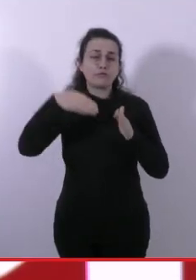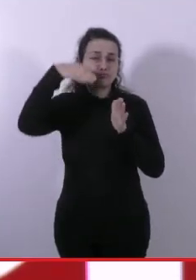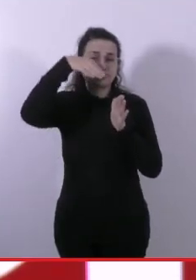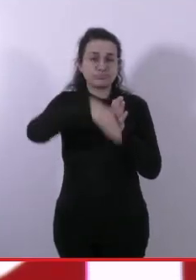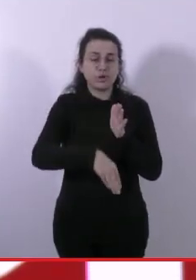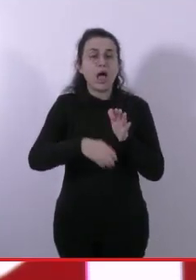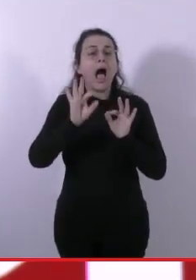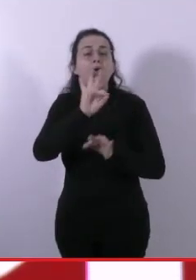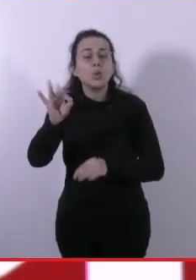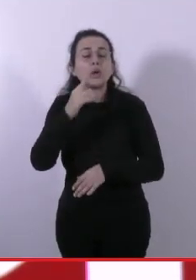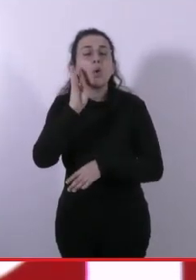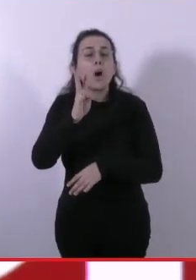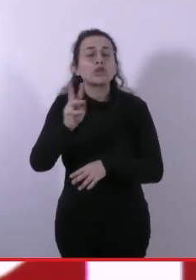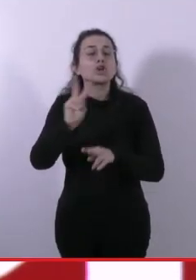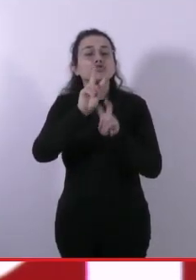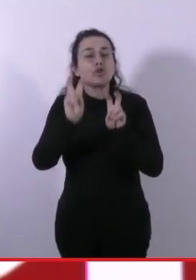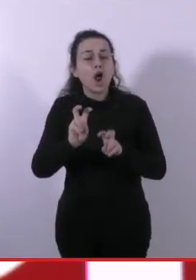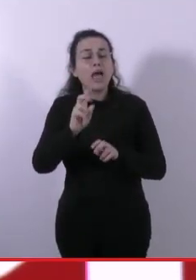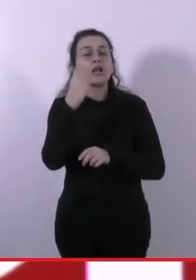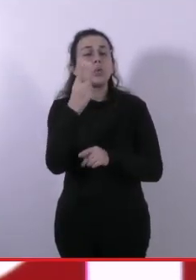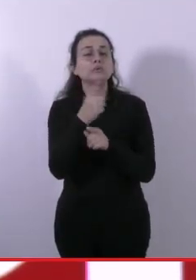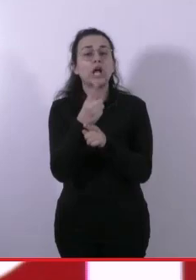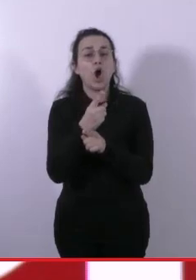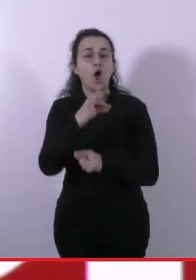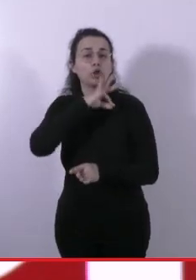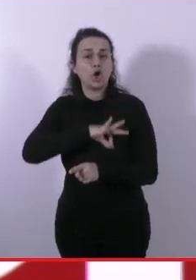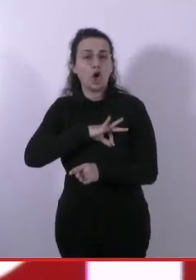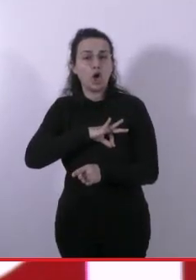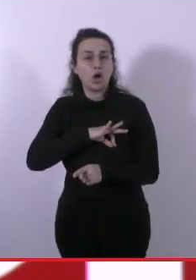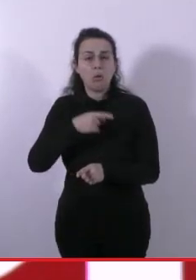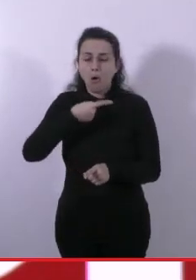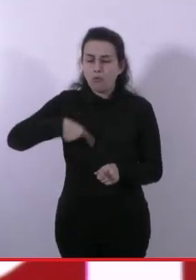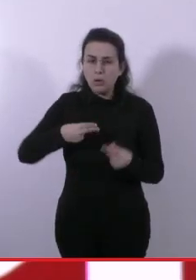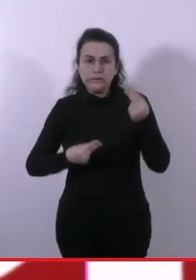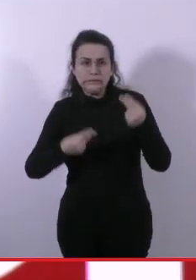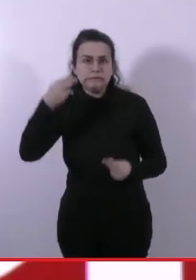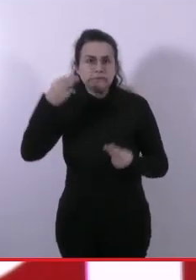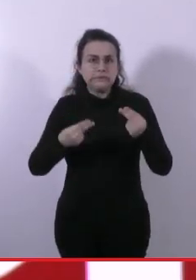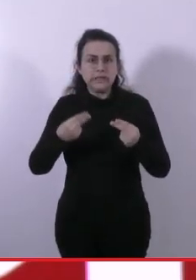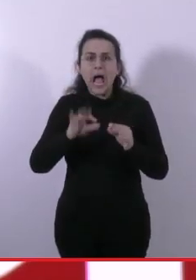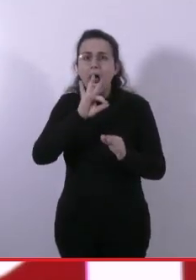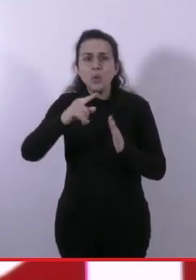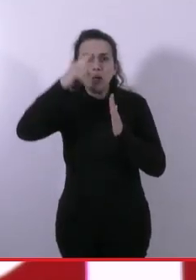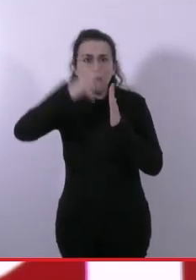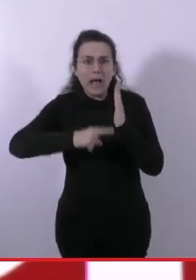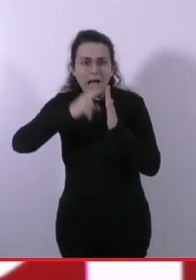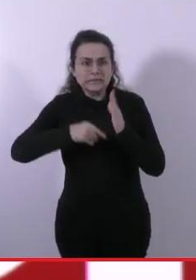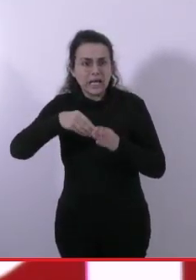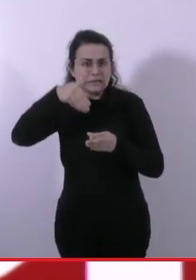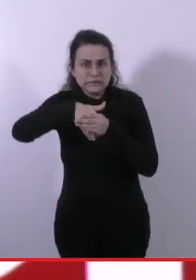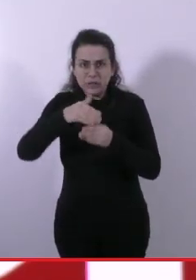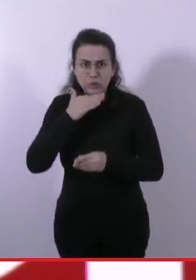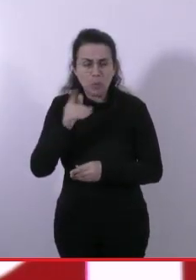dollari al secondo, pensassi un pochino. E noi siamo a fare conti con gente che non arriva alla fine del mese, che è povera pur lavorando.